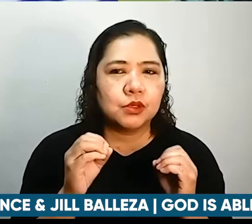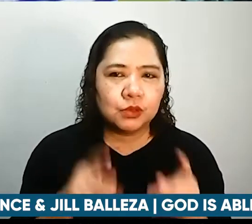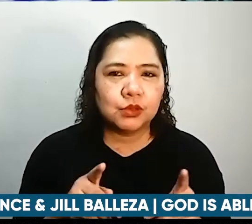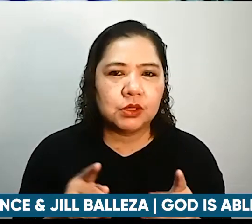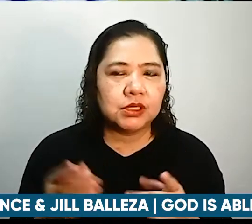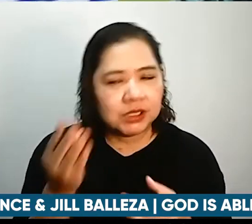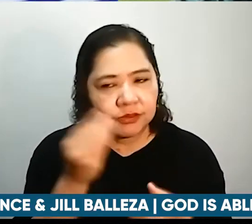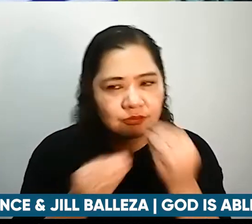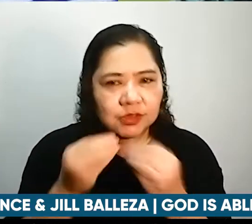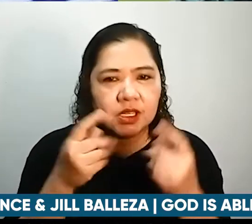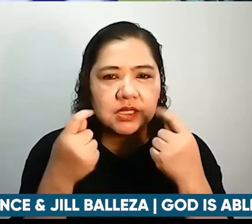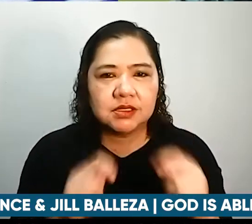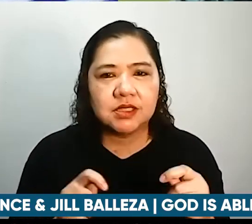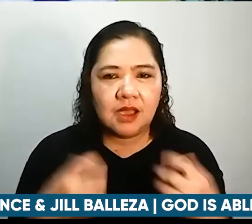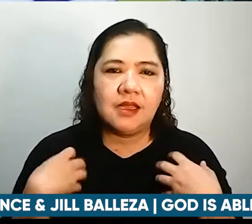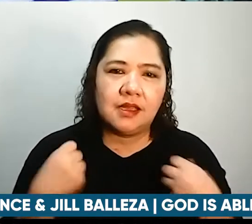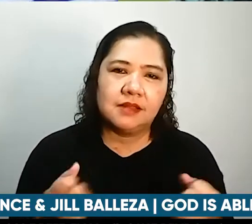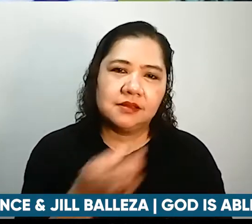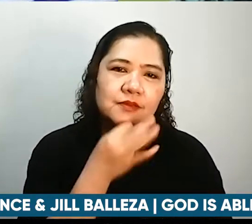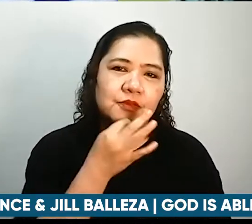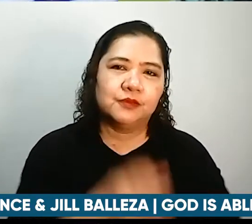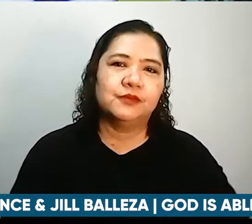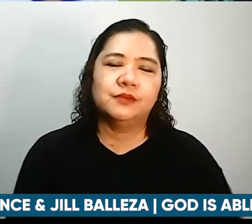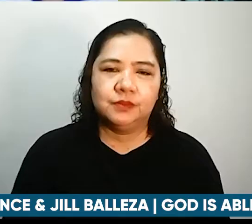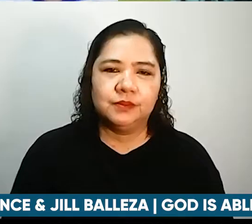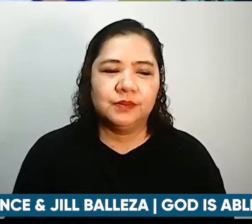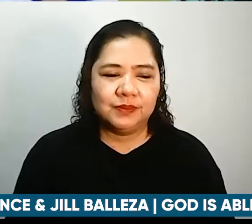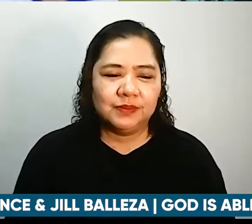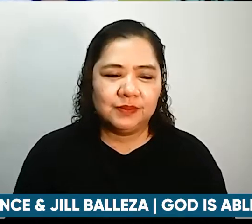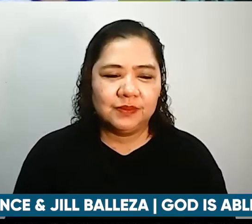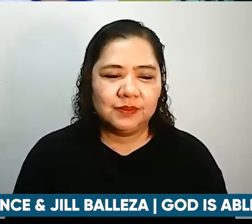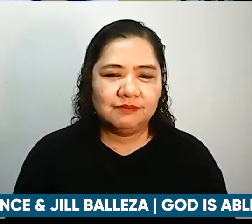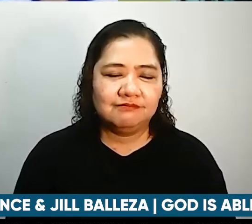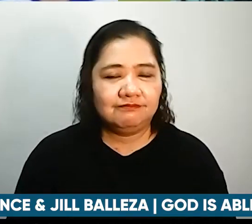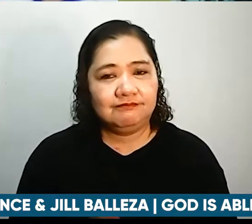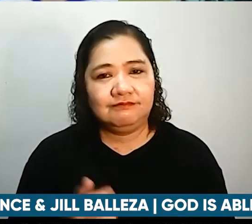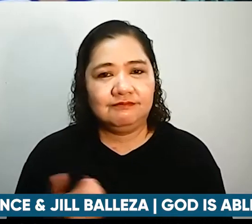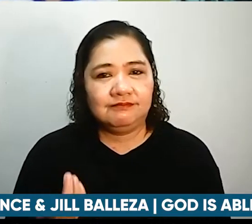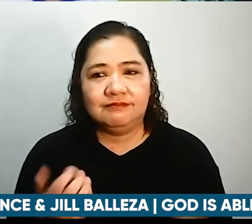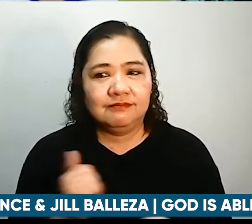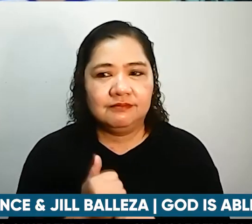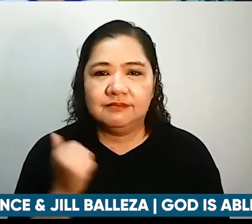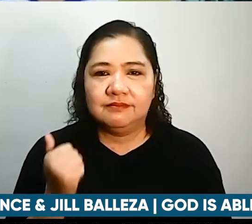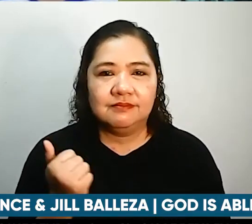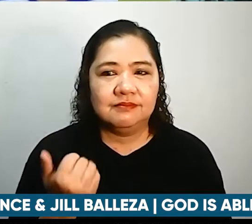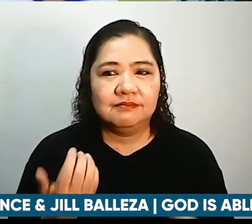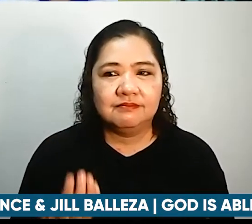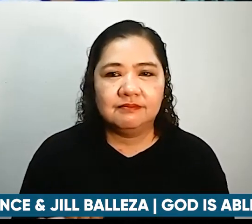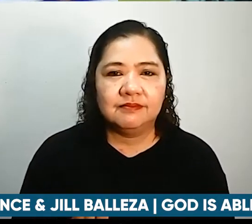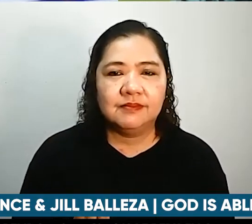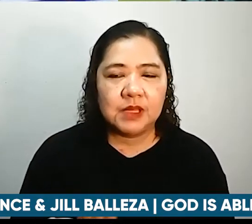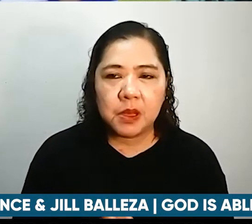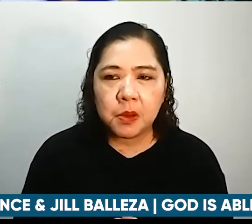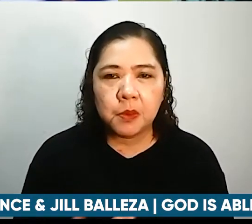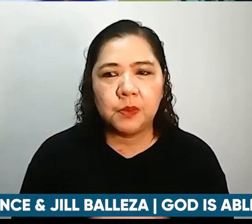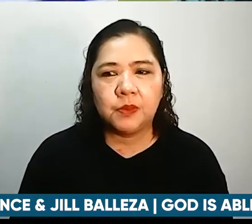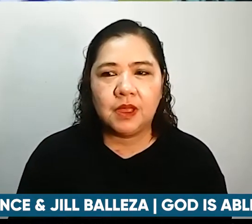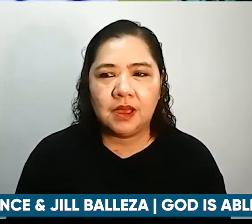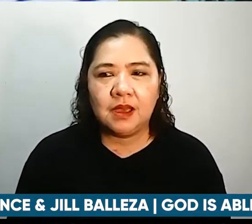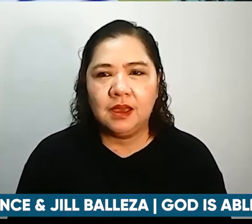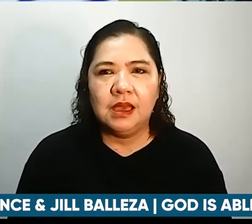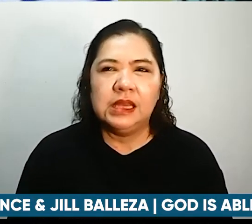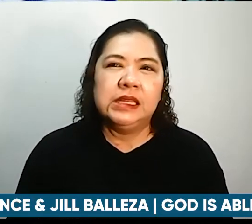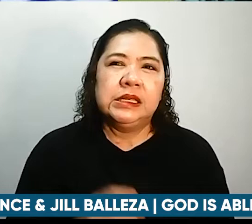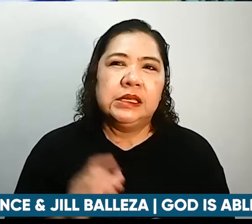pwedeng itry. And ayaw natin sabihin na laging huli na sa yung huli na ang pagsisisi.